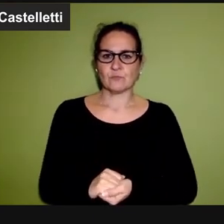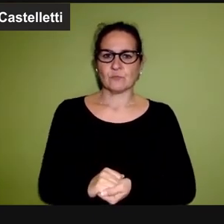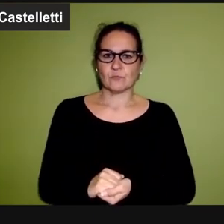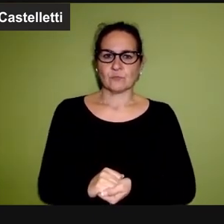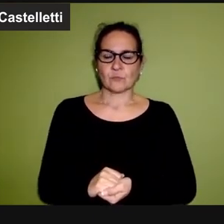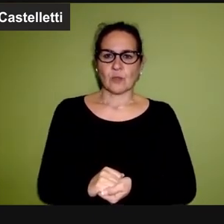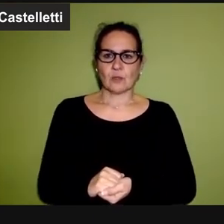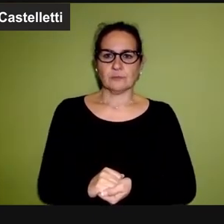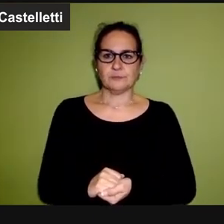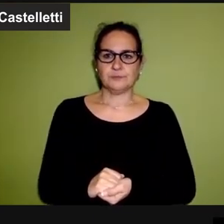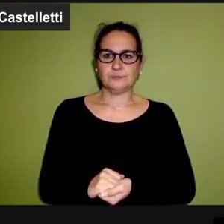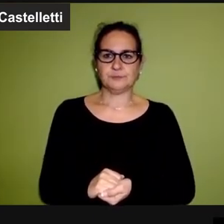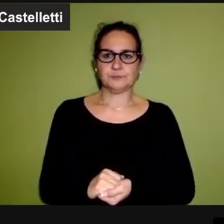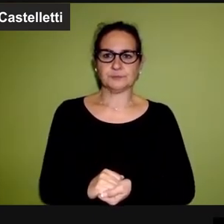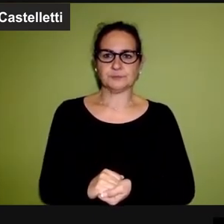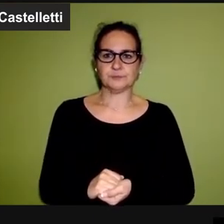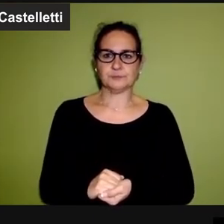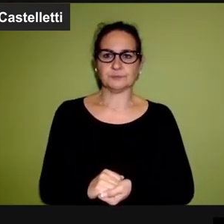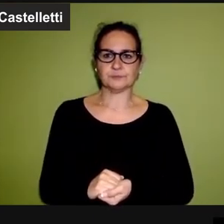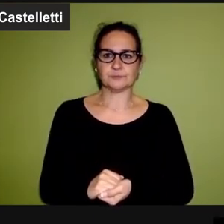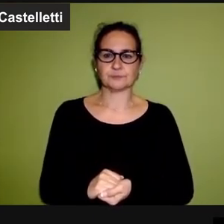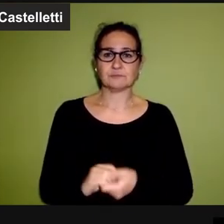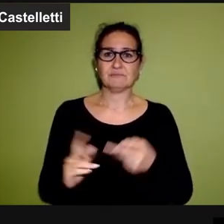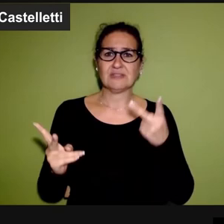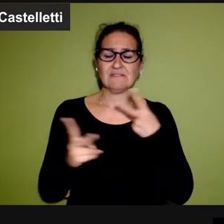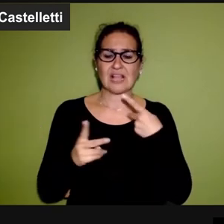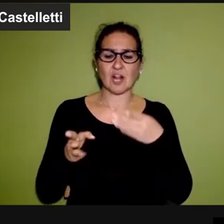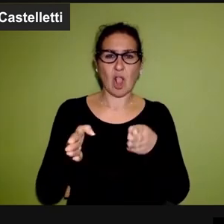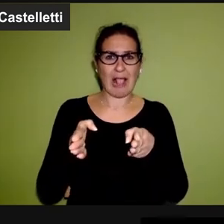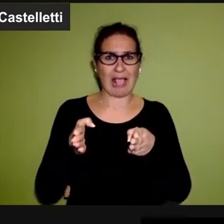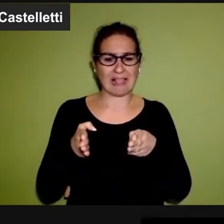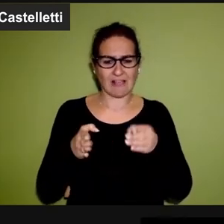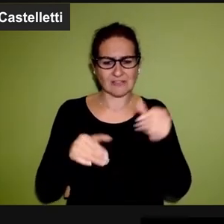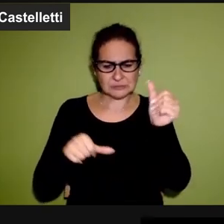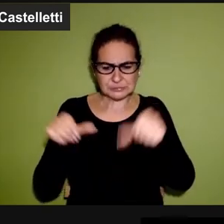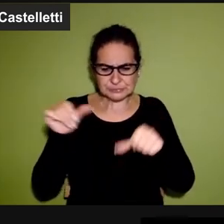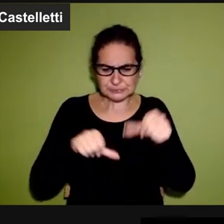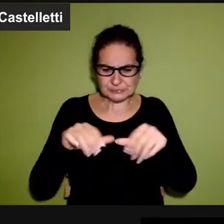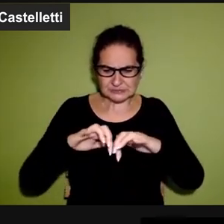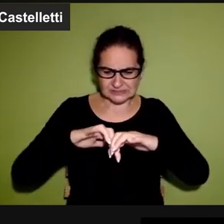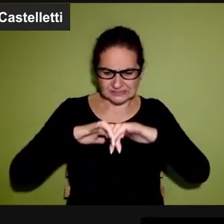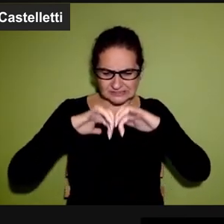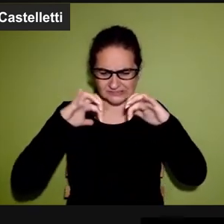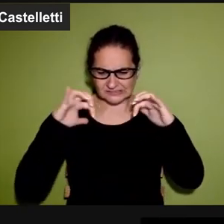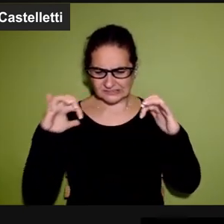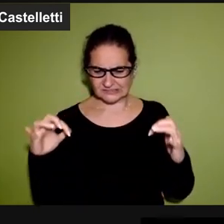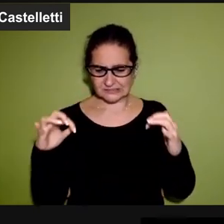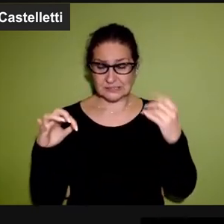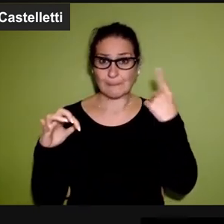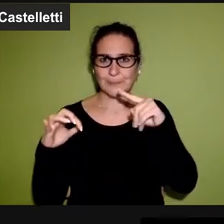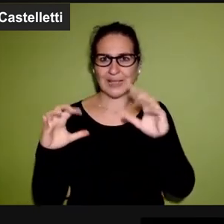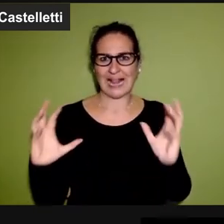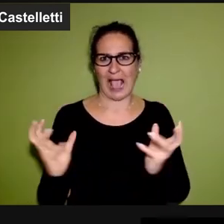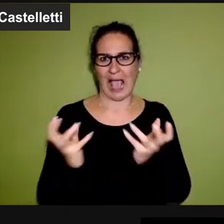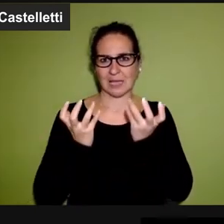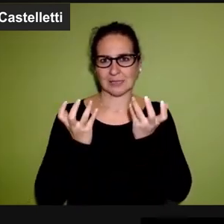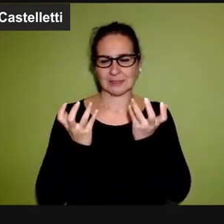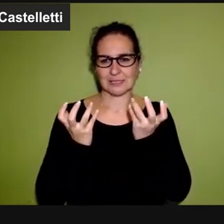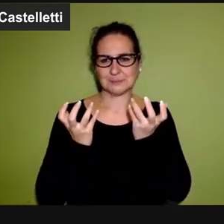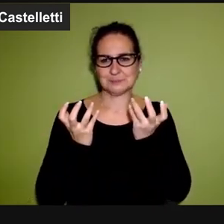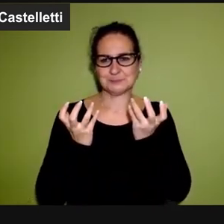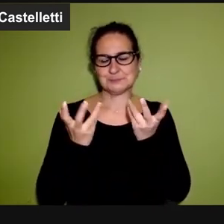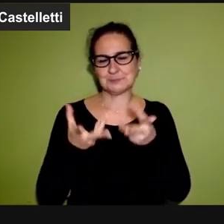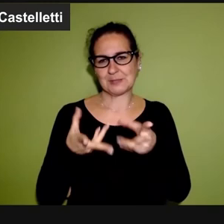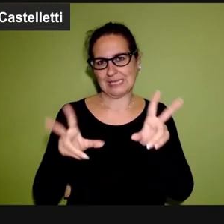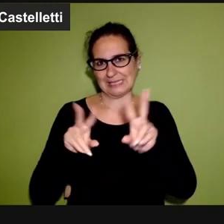quello di squadernare autopsie per un'operazione artistica,